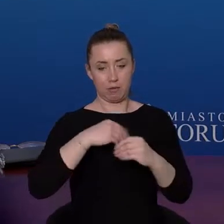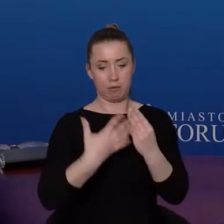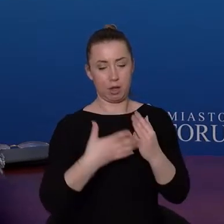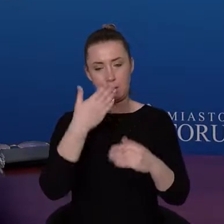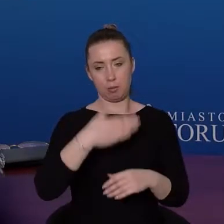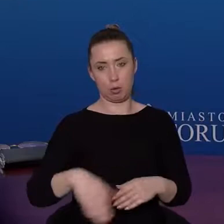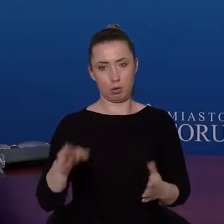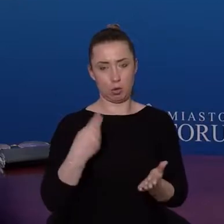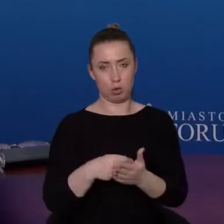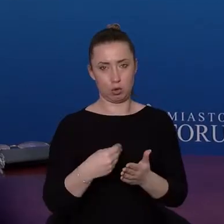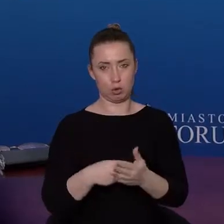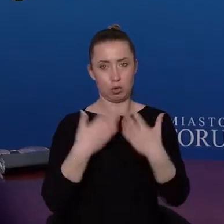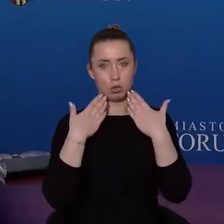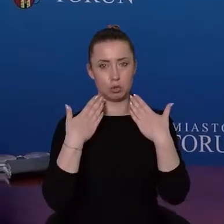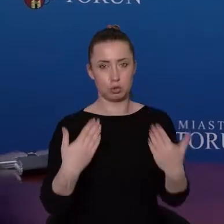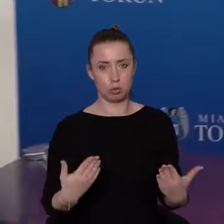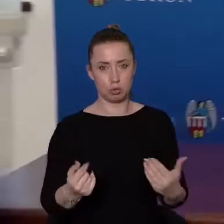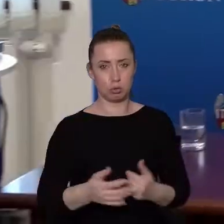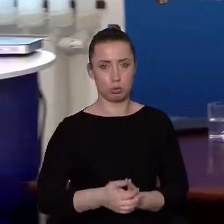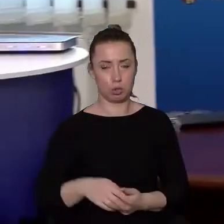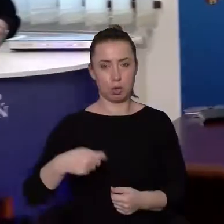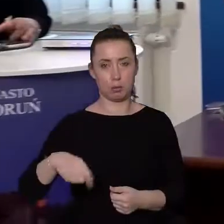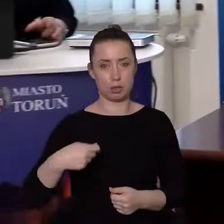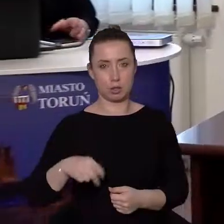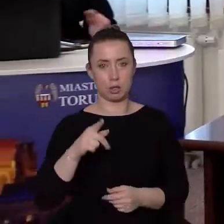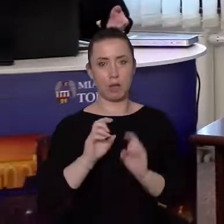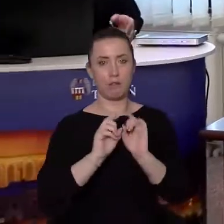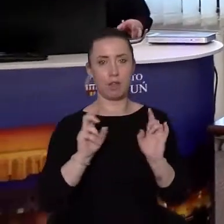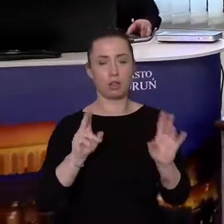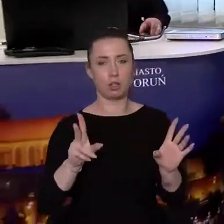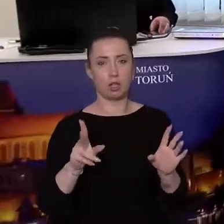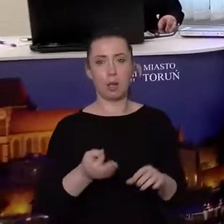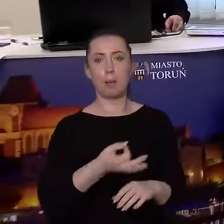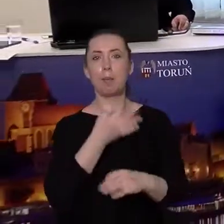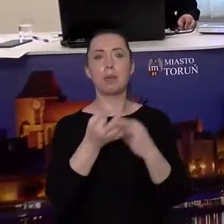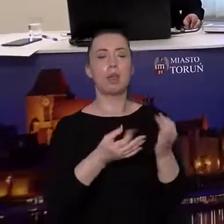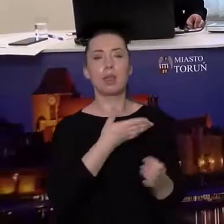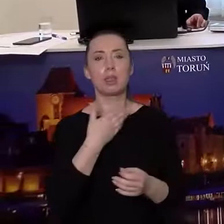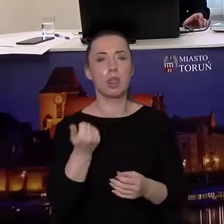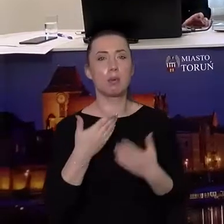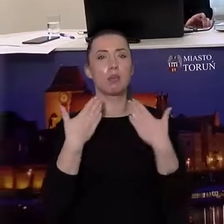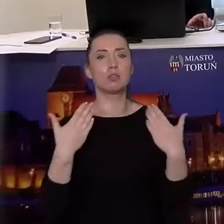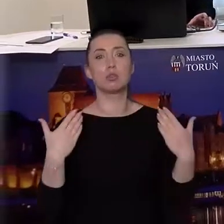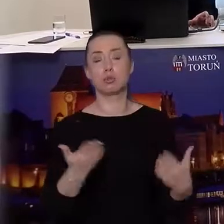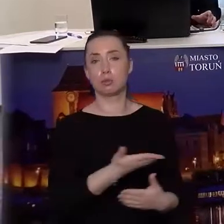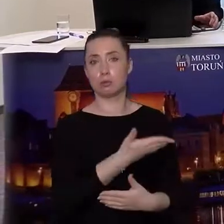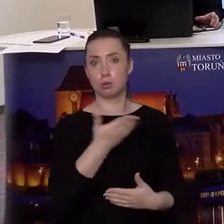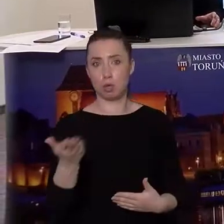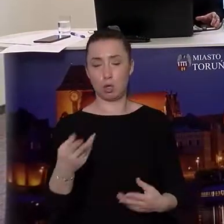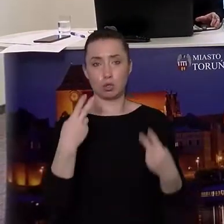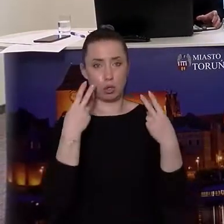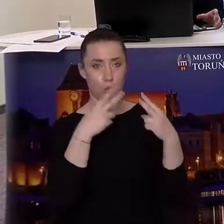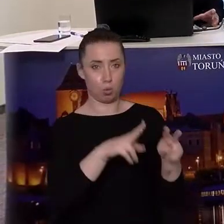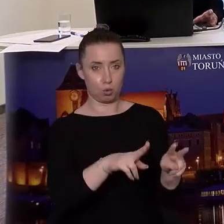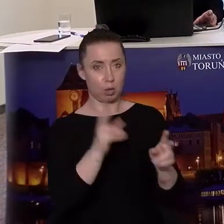koszty. Dziękuję Panie Prezydencie za te wyjaśnienia. Więcej do pytań nie ma, więc i Państwu bardzo dziękuję za udział